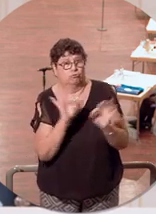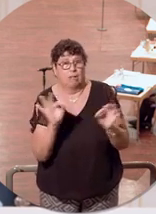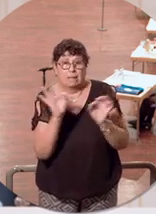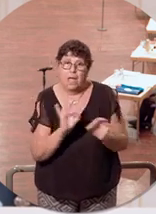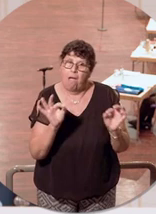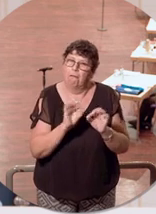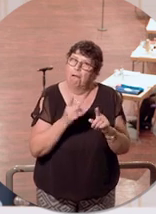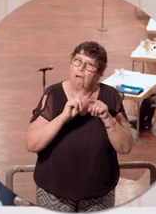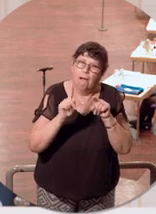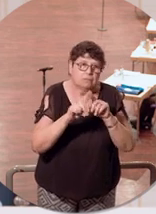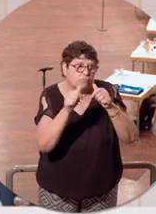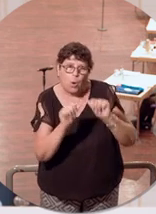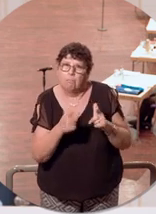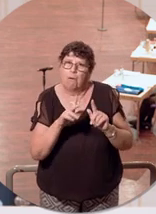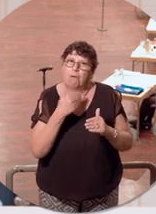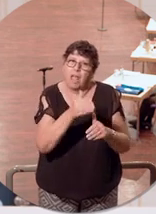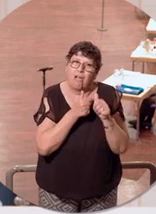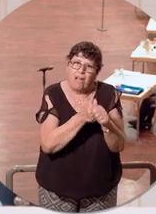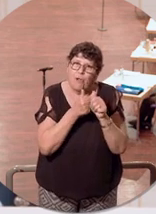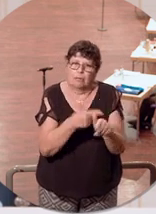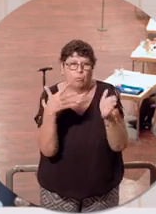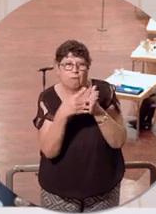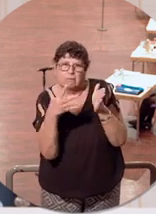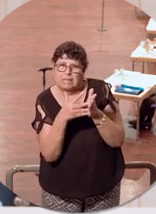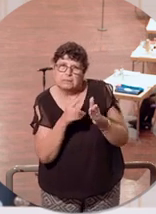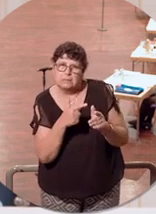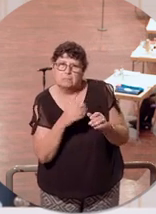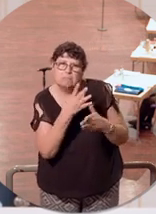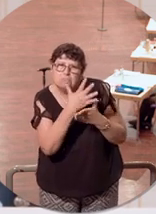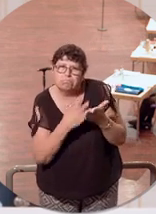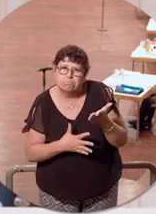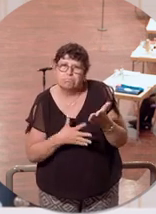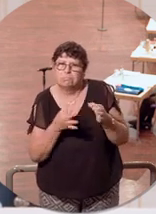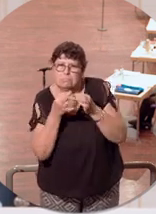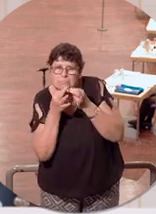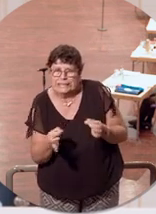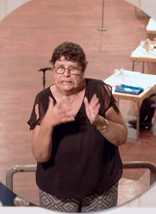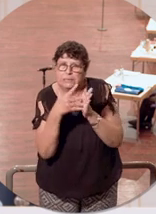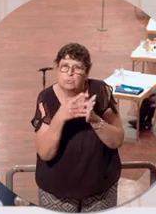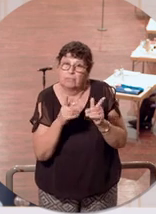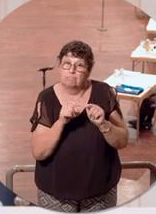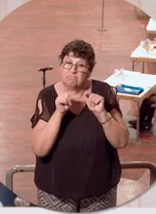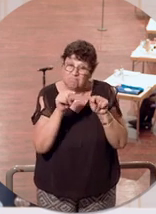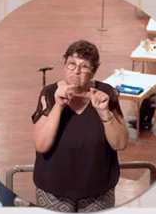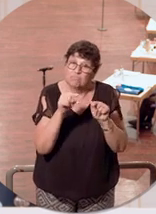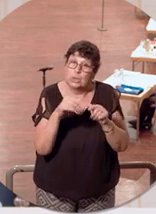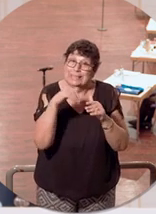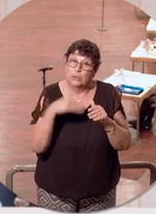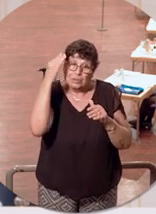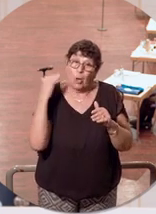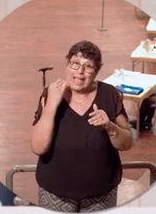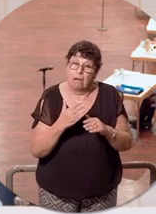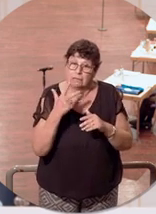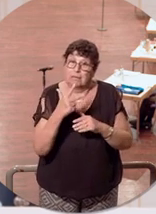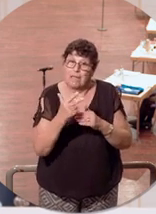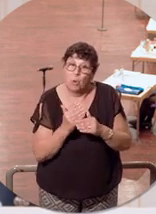Testing-Strategie, also eine Nachverfolgungs- und Teststrategie gesetzt. Und die sind dort erst drei Wochen nach Beginn